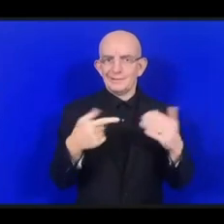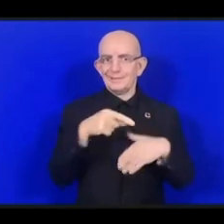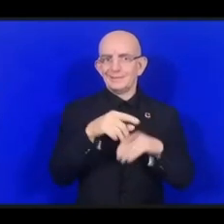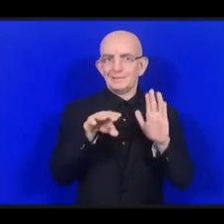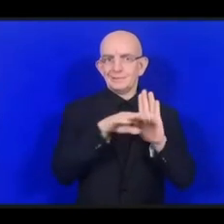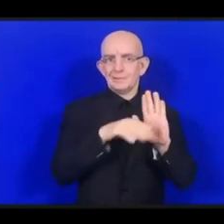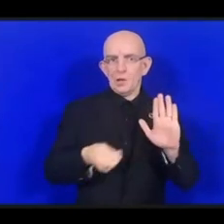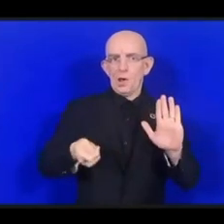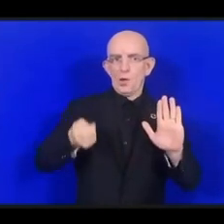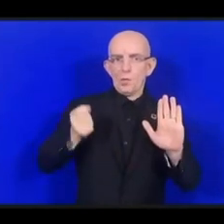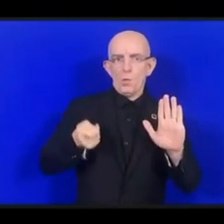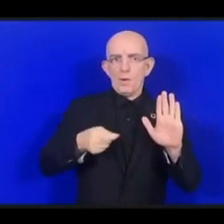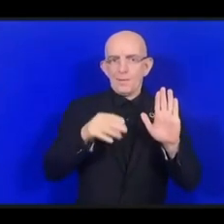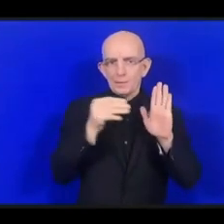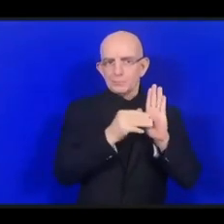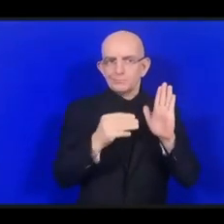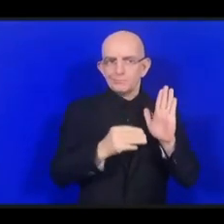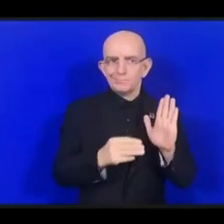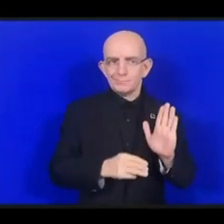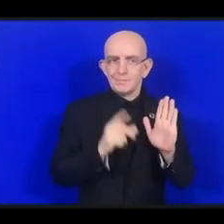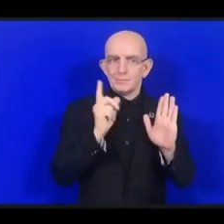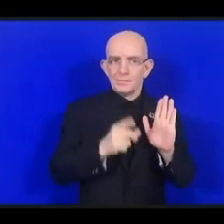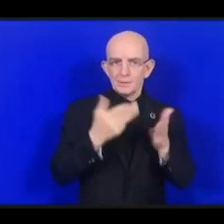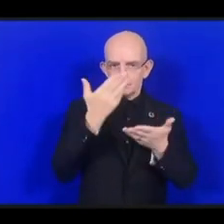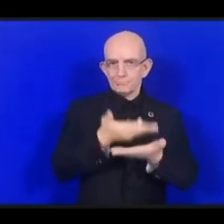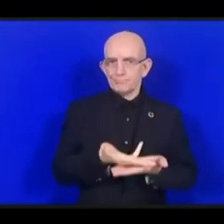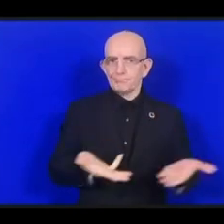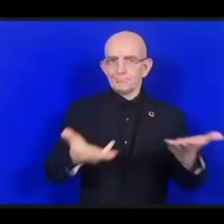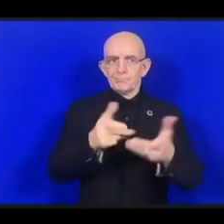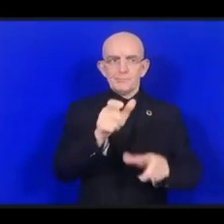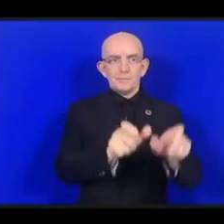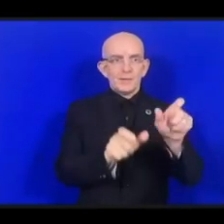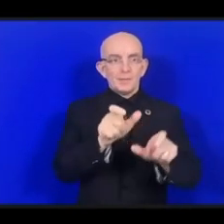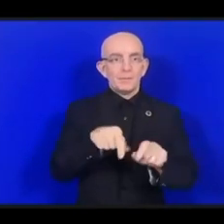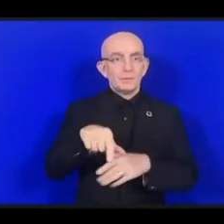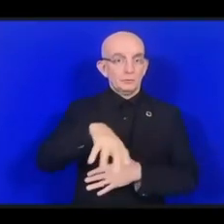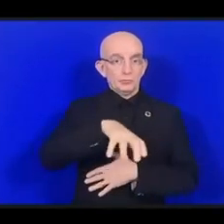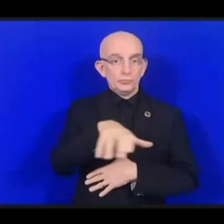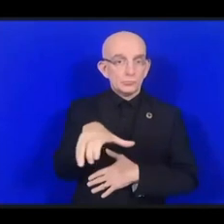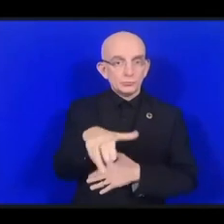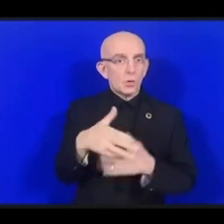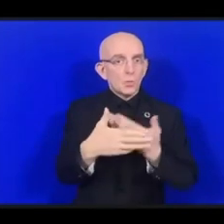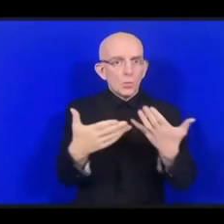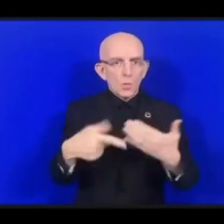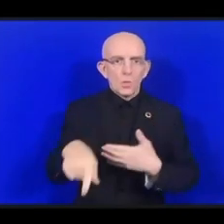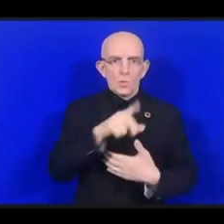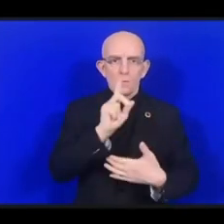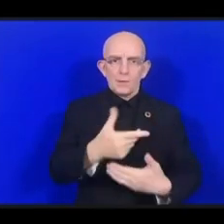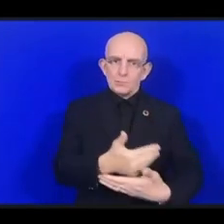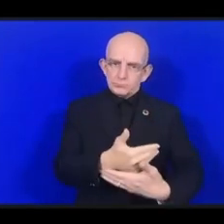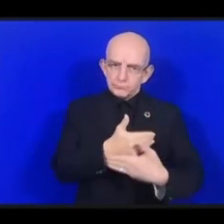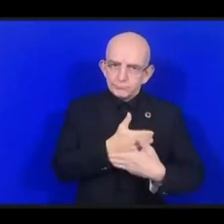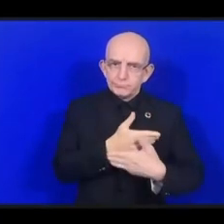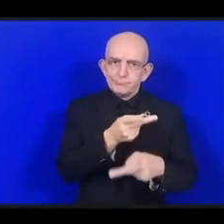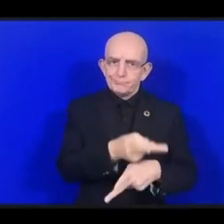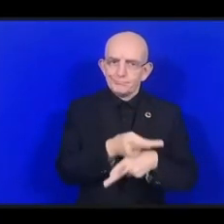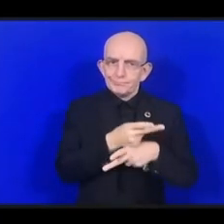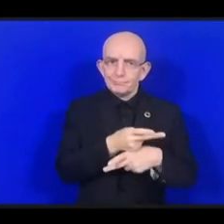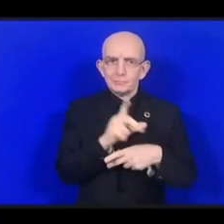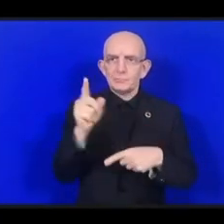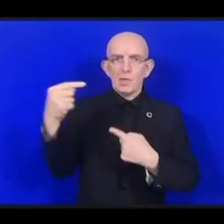данные и безопасность должны быть защищены законодательным образом. Необходимо обеспечить сбалансированность между